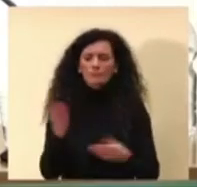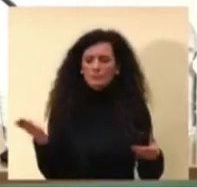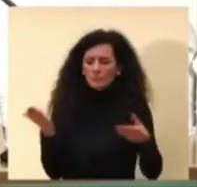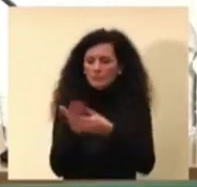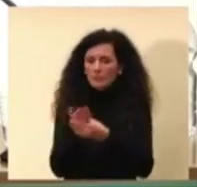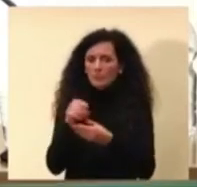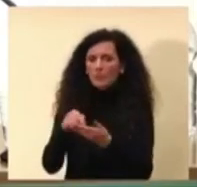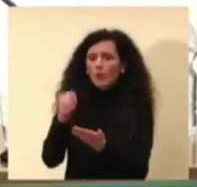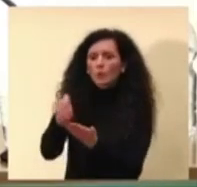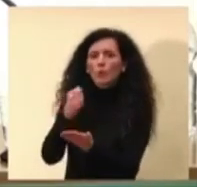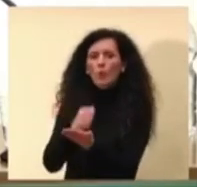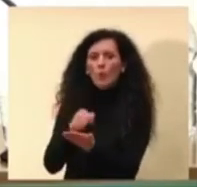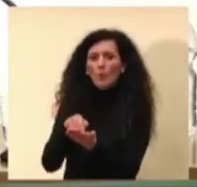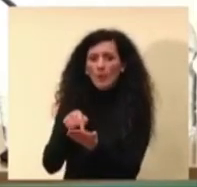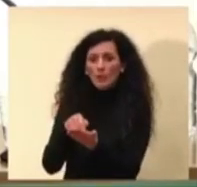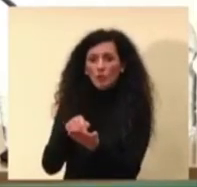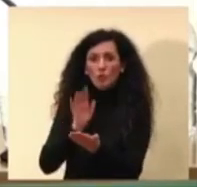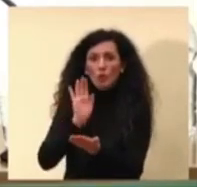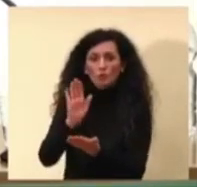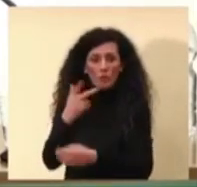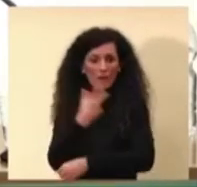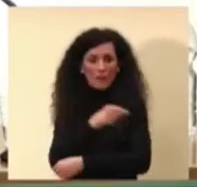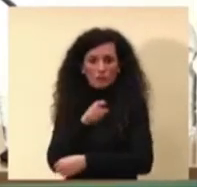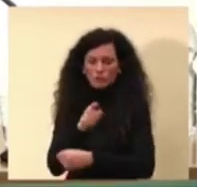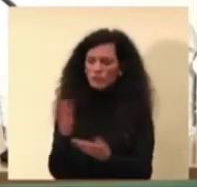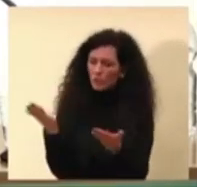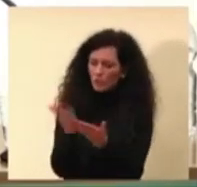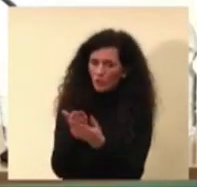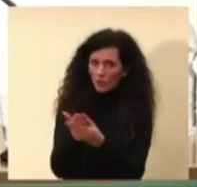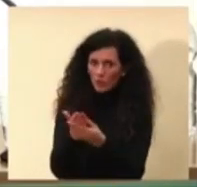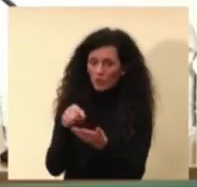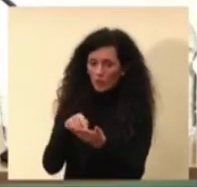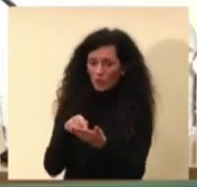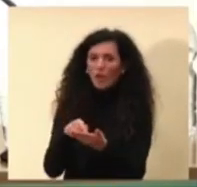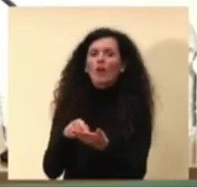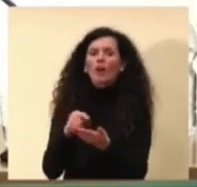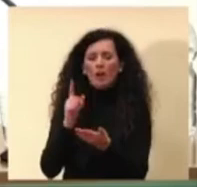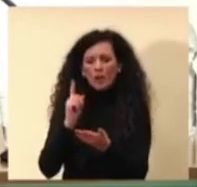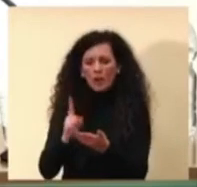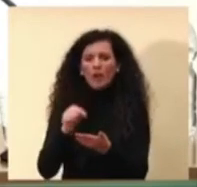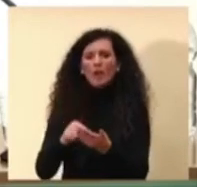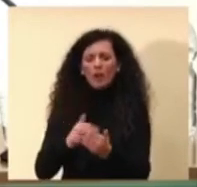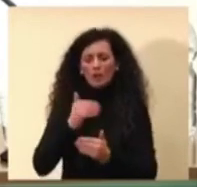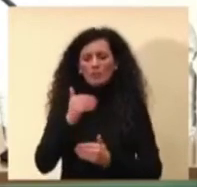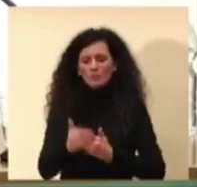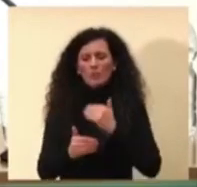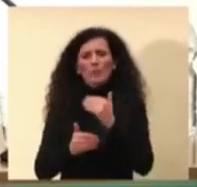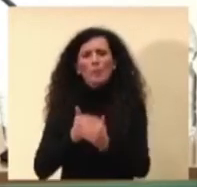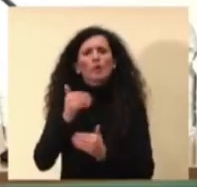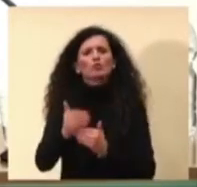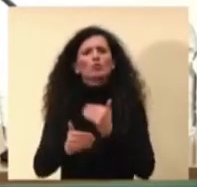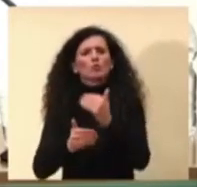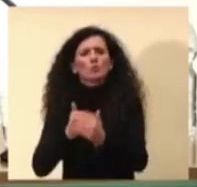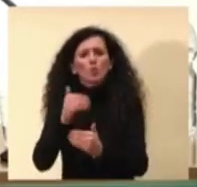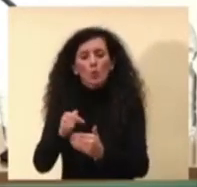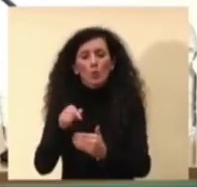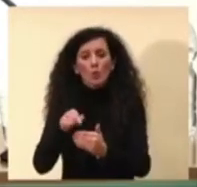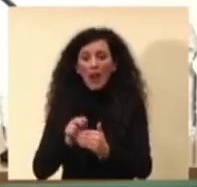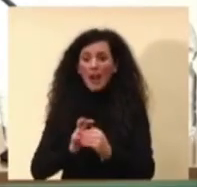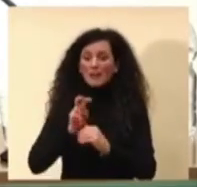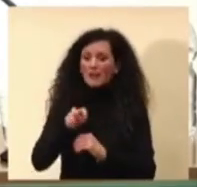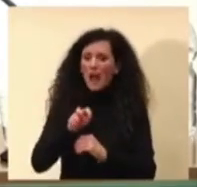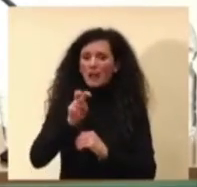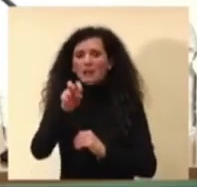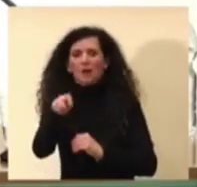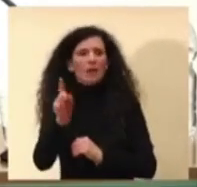ad essere fornita, senza saltare evidentemente nessuno di quei passaggi che sono così